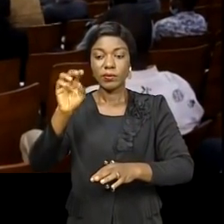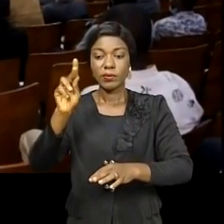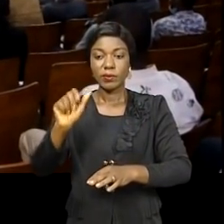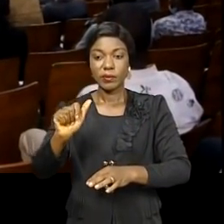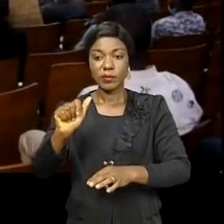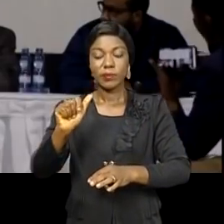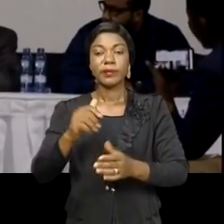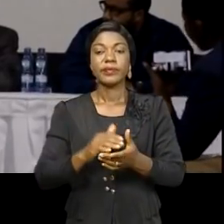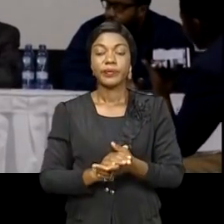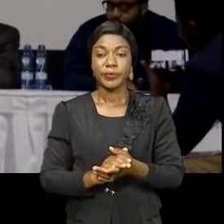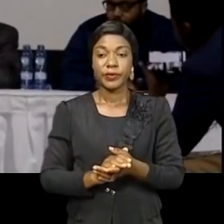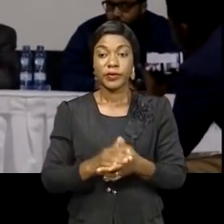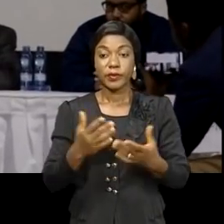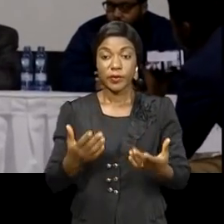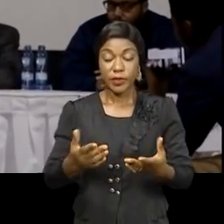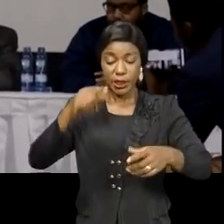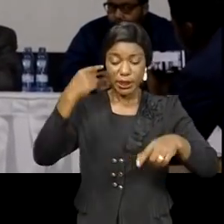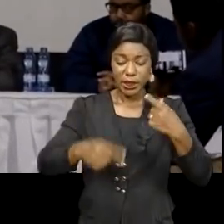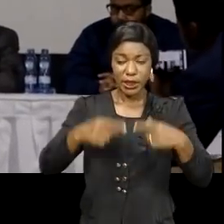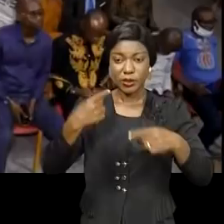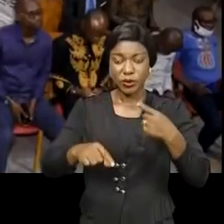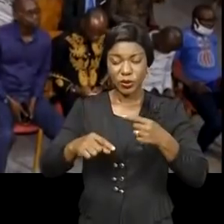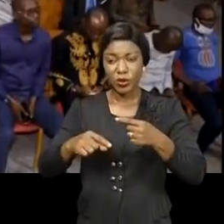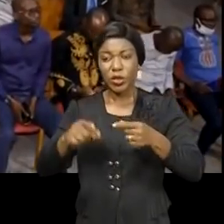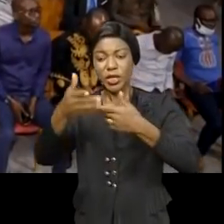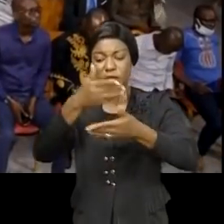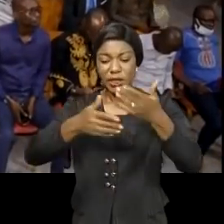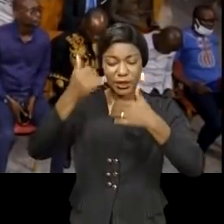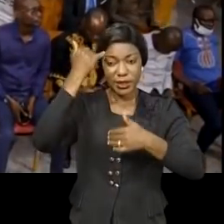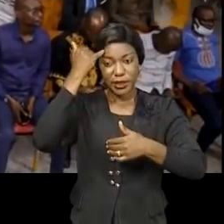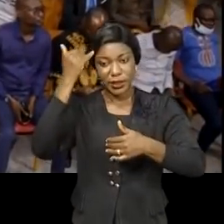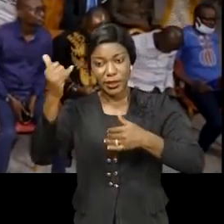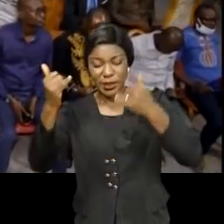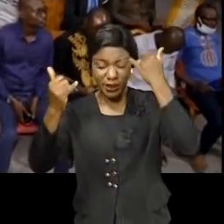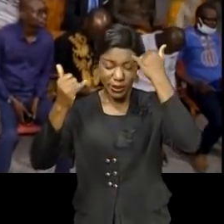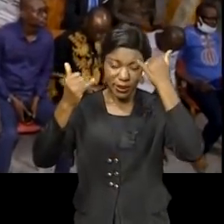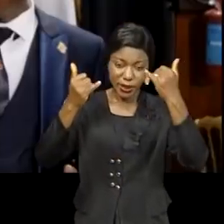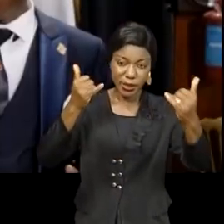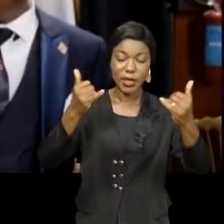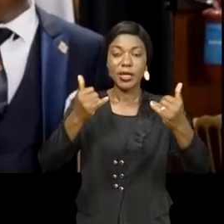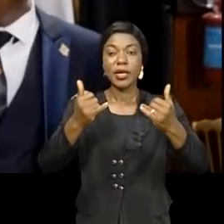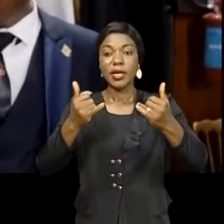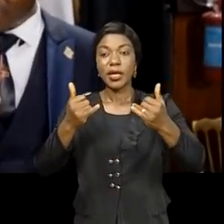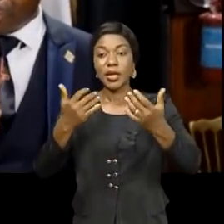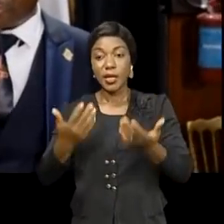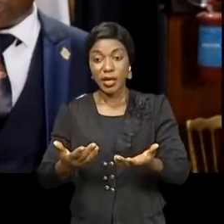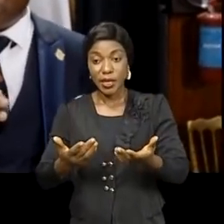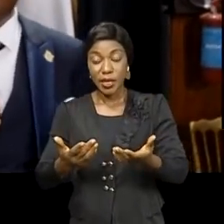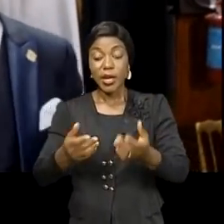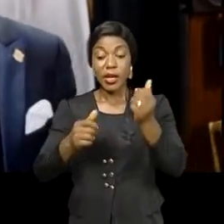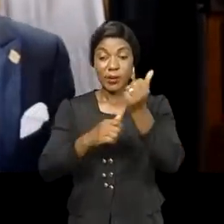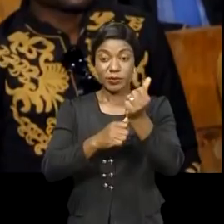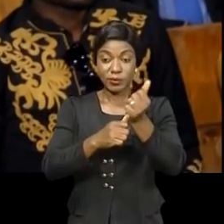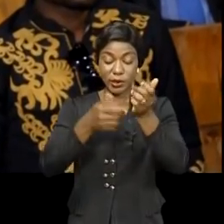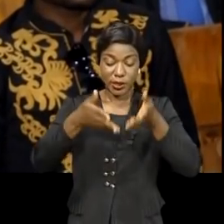exercice intellectuel des confrontations fraternelles des idées, des convictions et des arguments que s'est livré l'élite mongalaise sur la